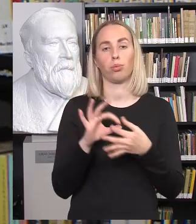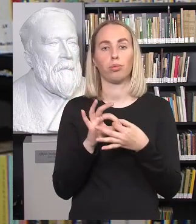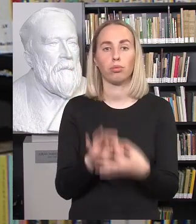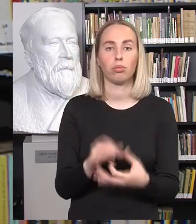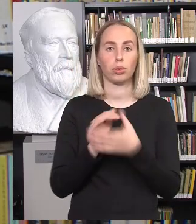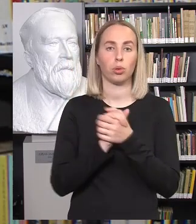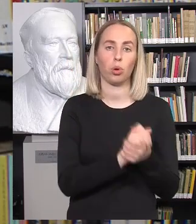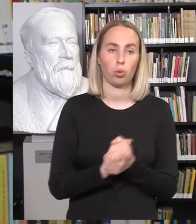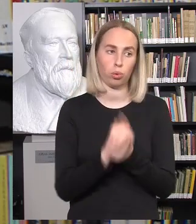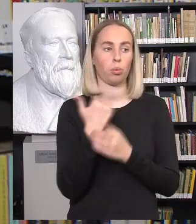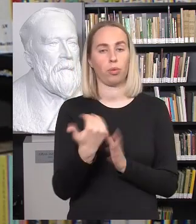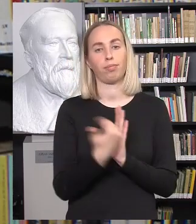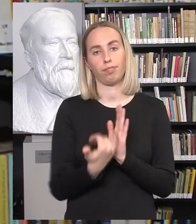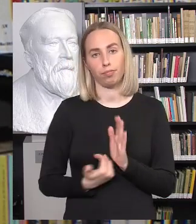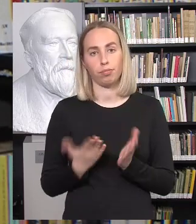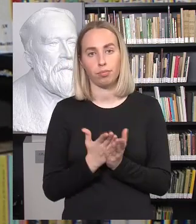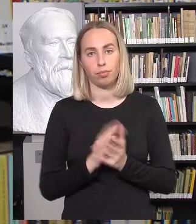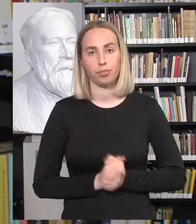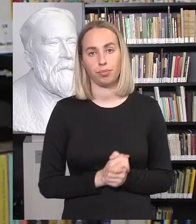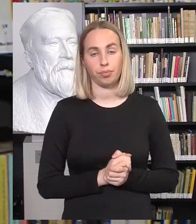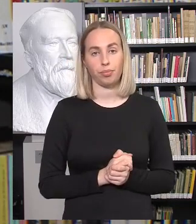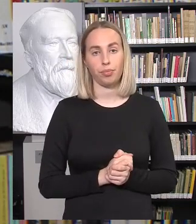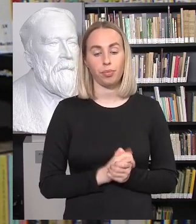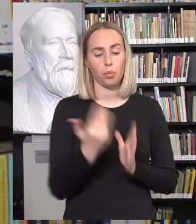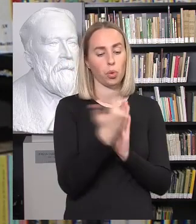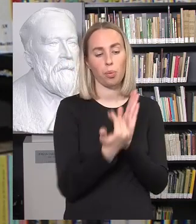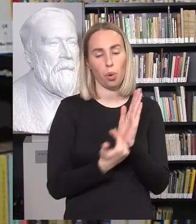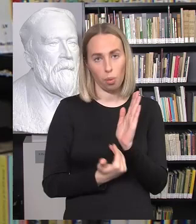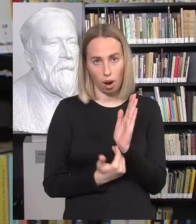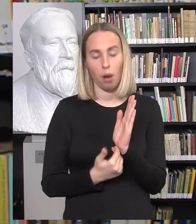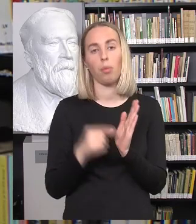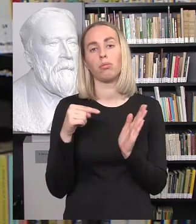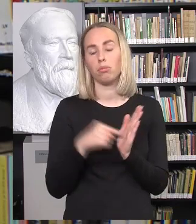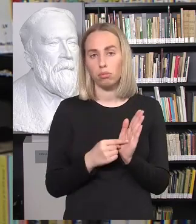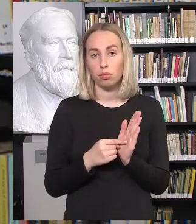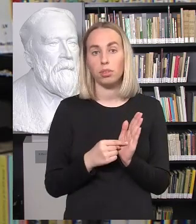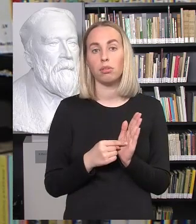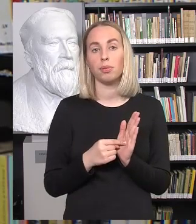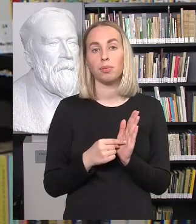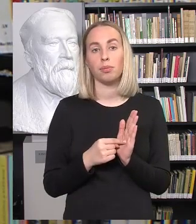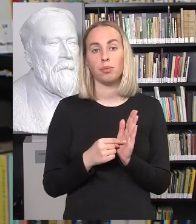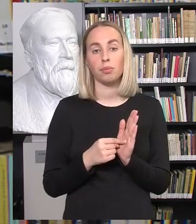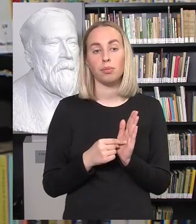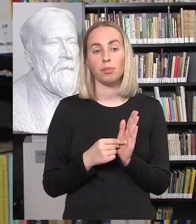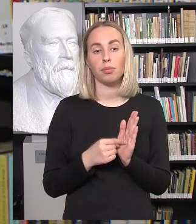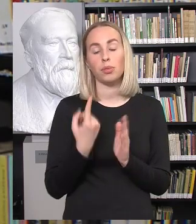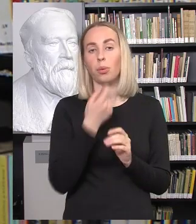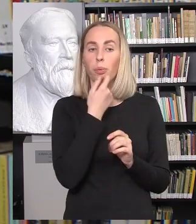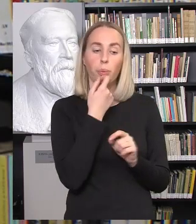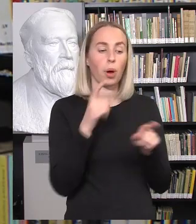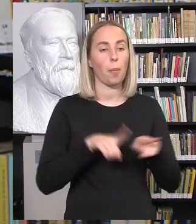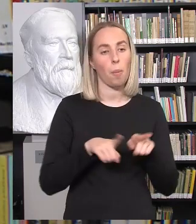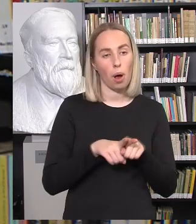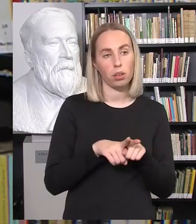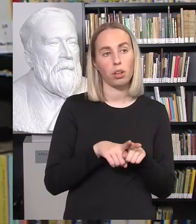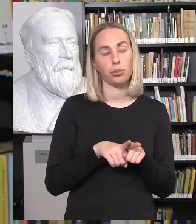vartojimo nuostas. Štai maždaug yra tiek visoje programoje, kas galbūt bent iš dalies būtų panašu į